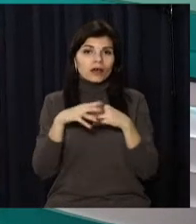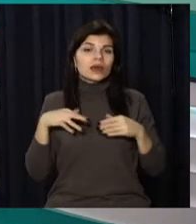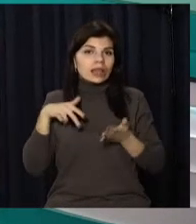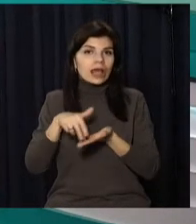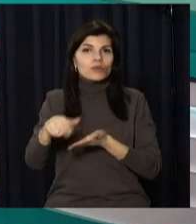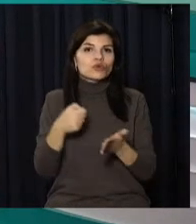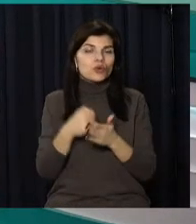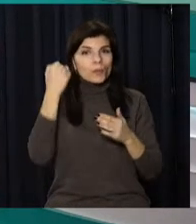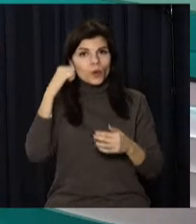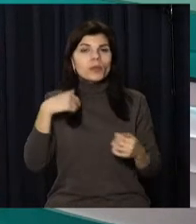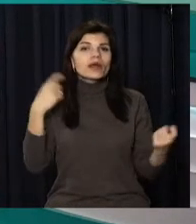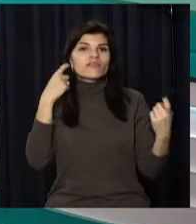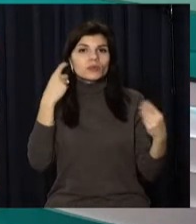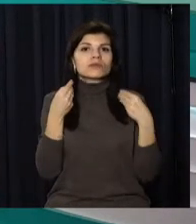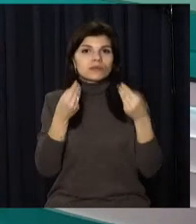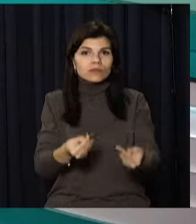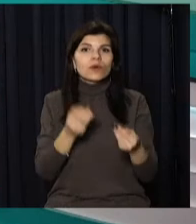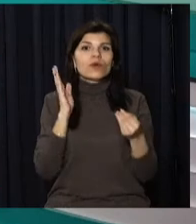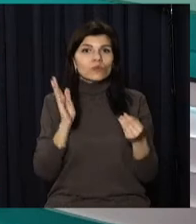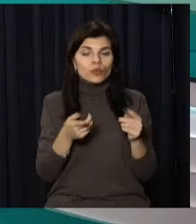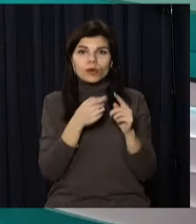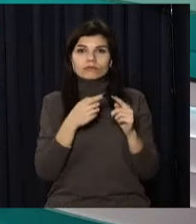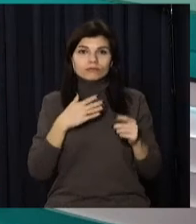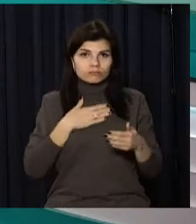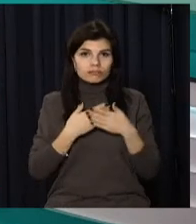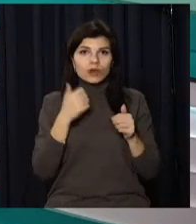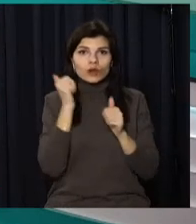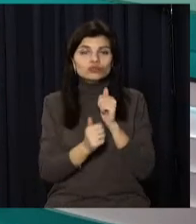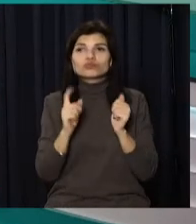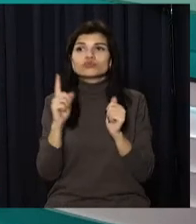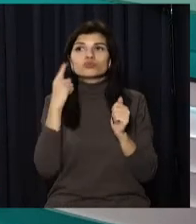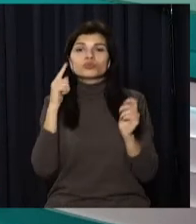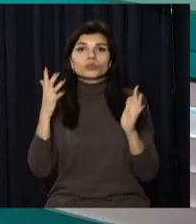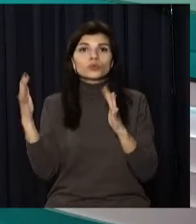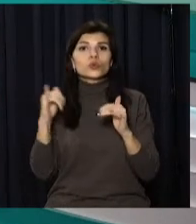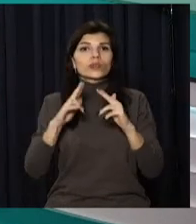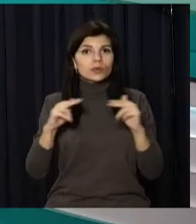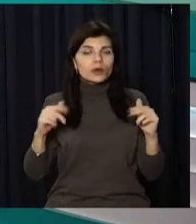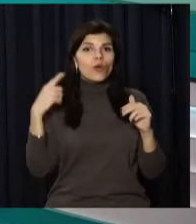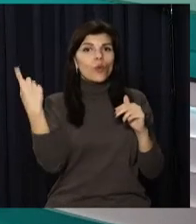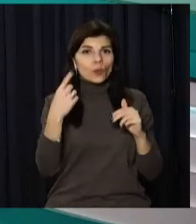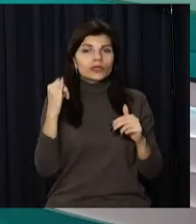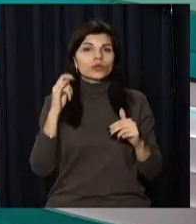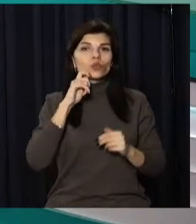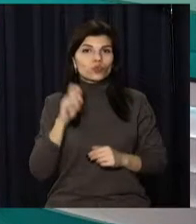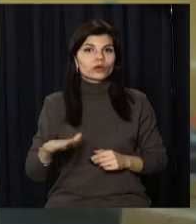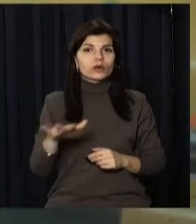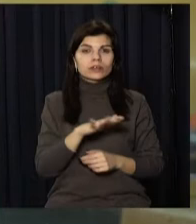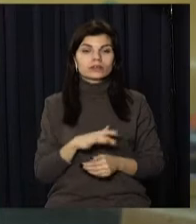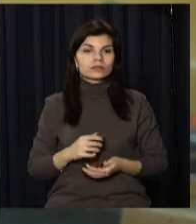перемоги. Ми інформуватимемо вас оперативно про події, що відбуваються у Дніпрі, області та Україні.